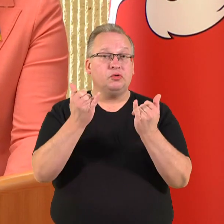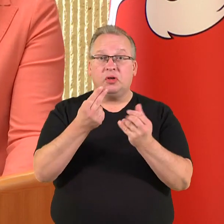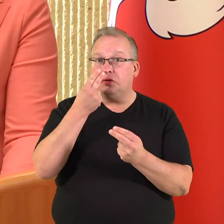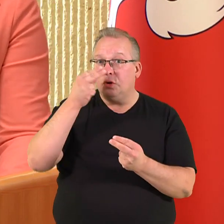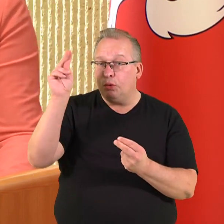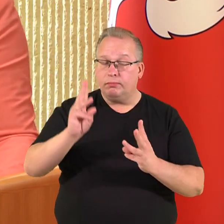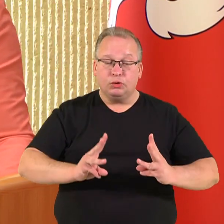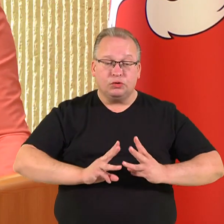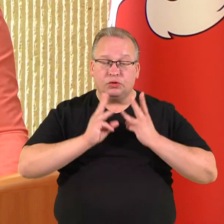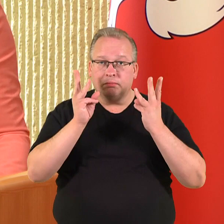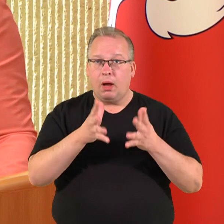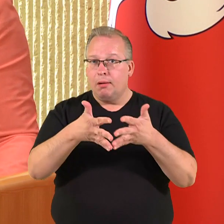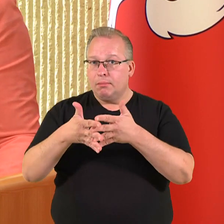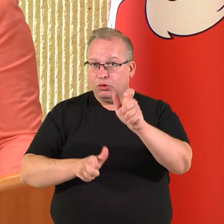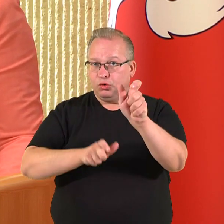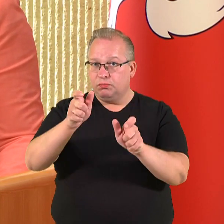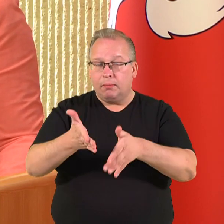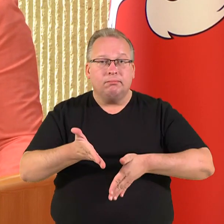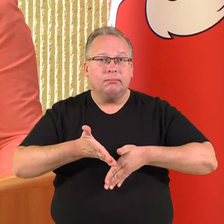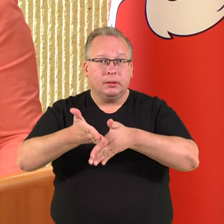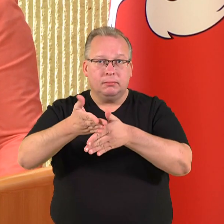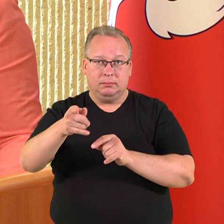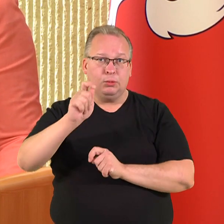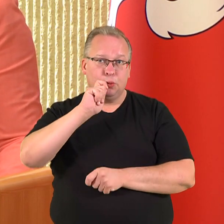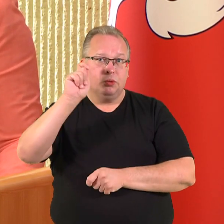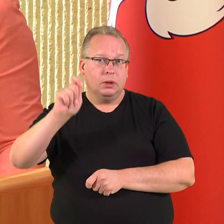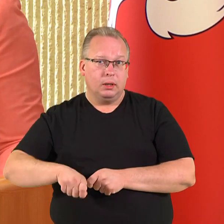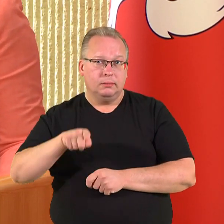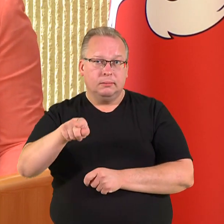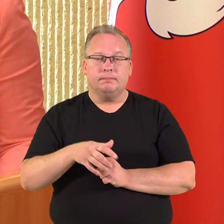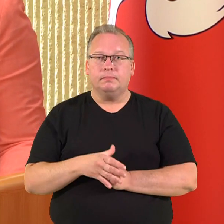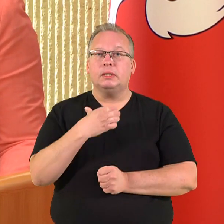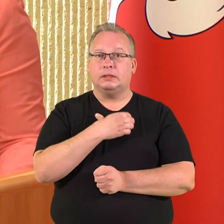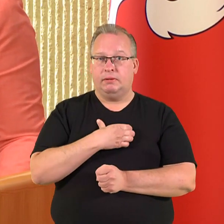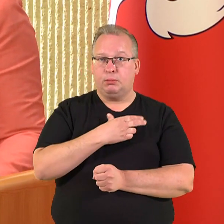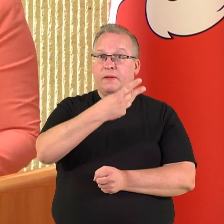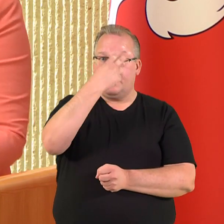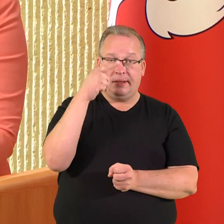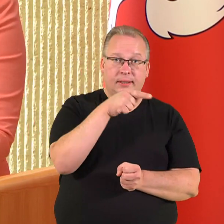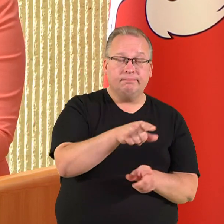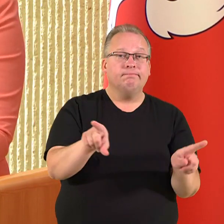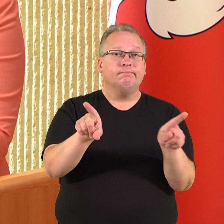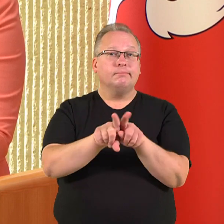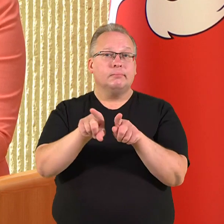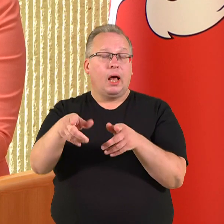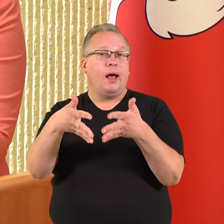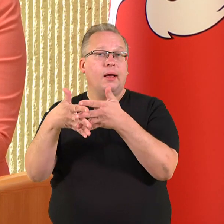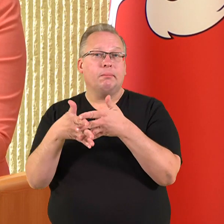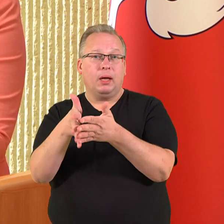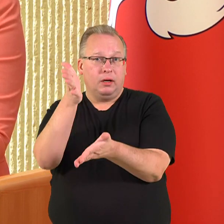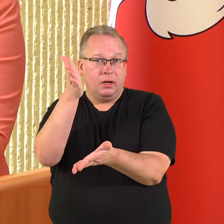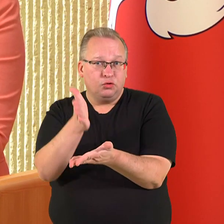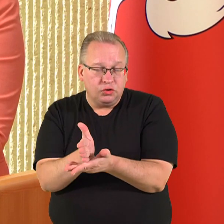Lietuvos ir Amerikos žmonės aktyviai padeda Ukrainai. Labai svarbu, kad tiek Lietuva, tiek Jungtinės Amerikos valstyjos yra tarp